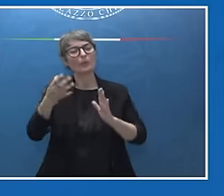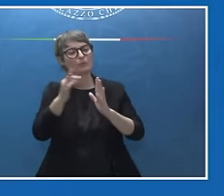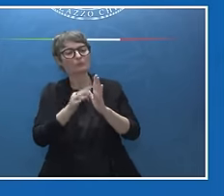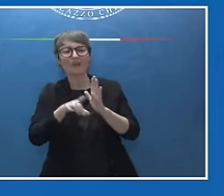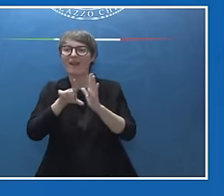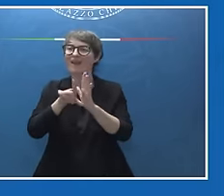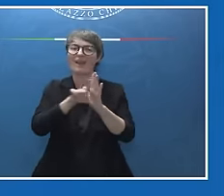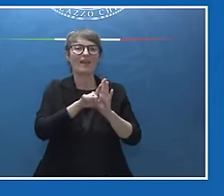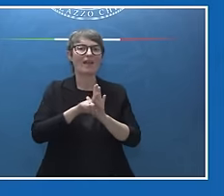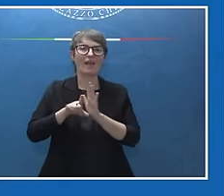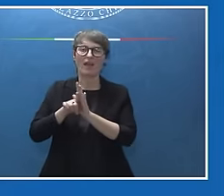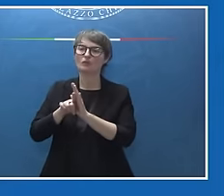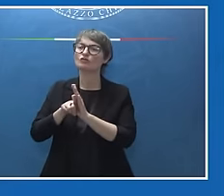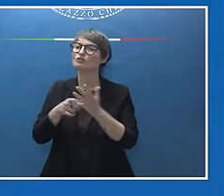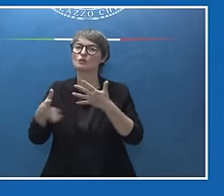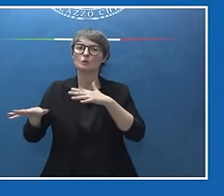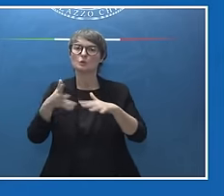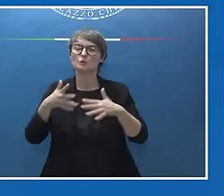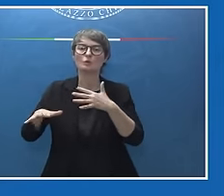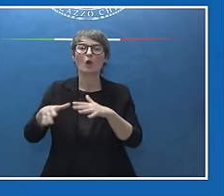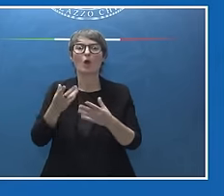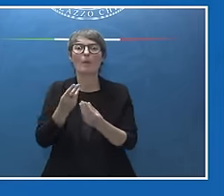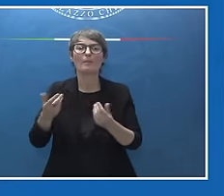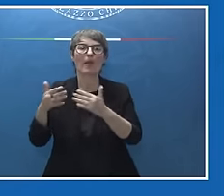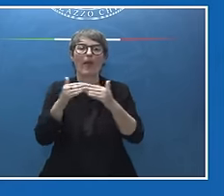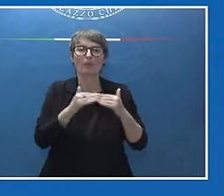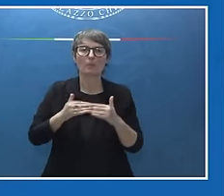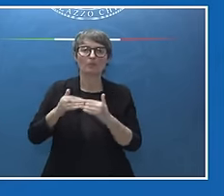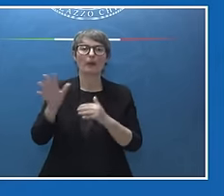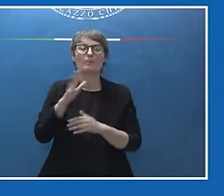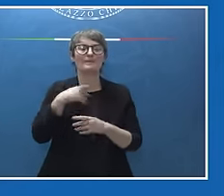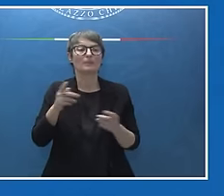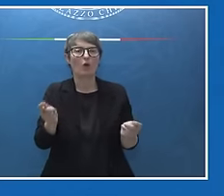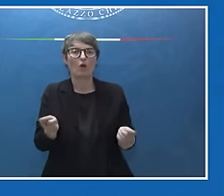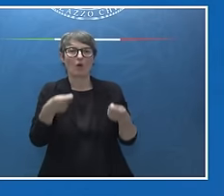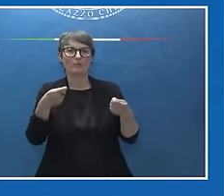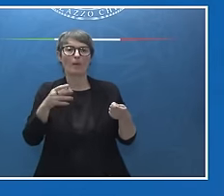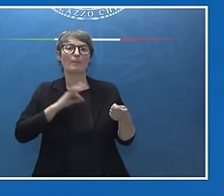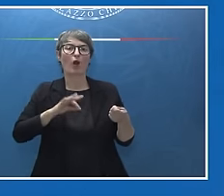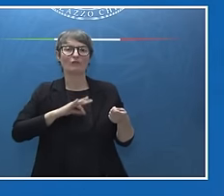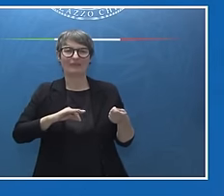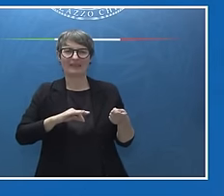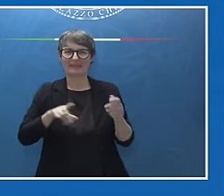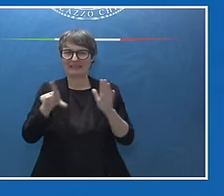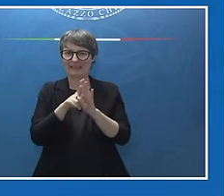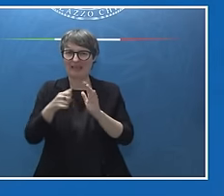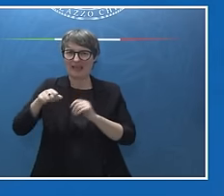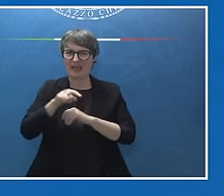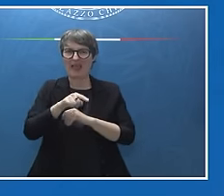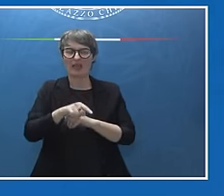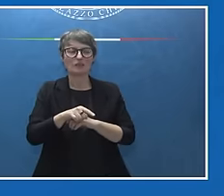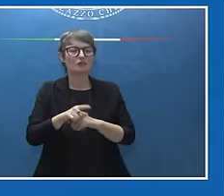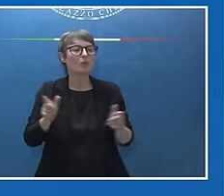tema della confisca dei profitti illeciti seguendo l'approccio che citavo